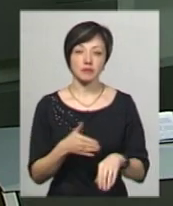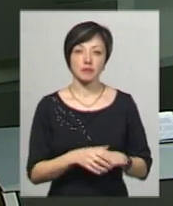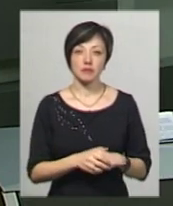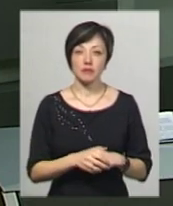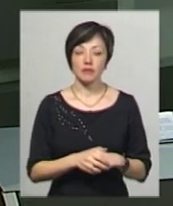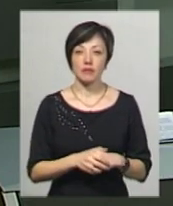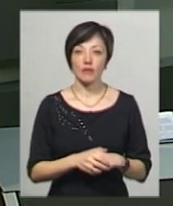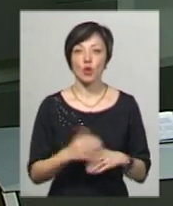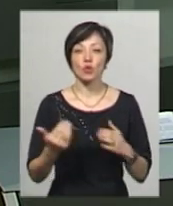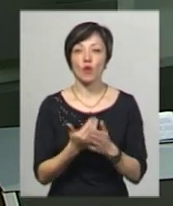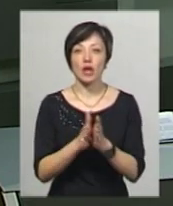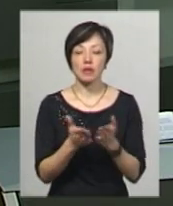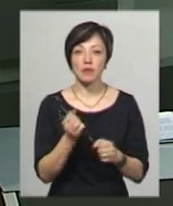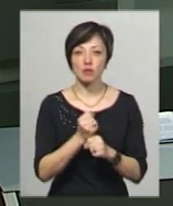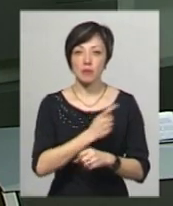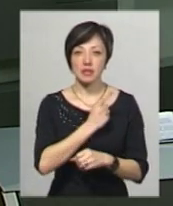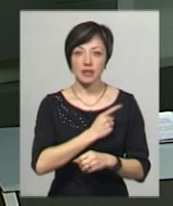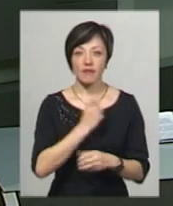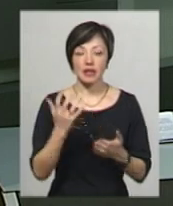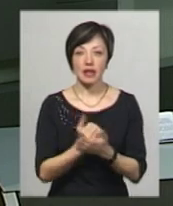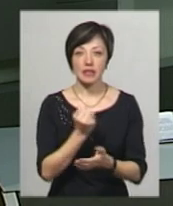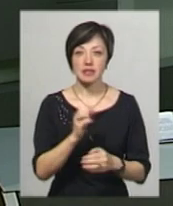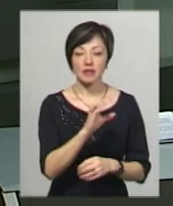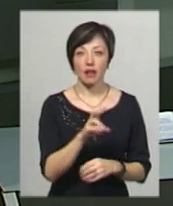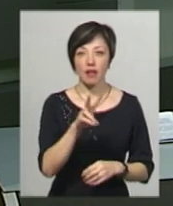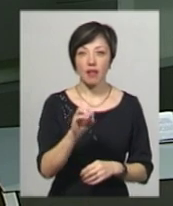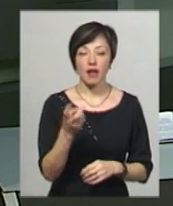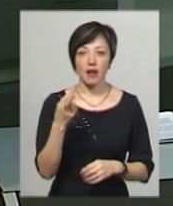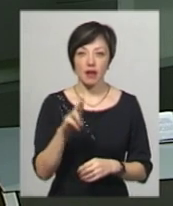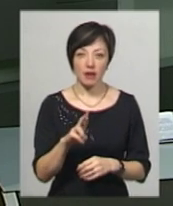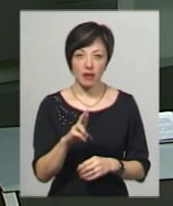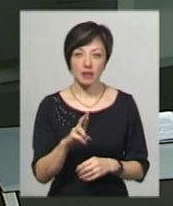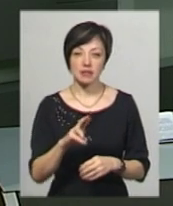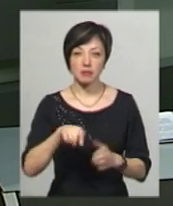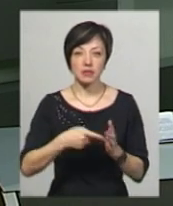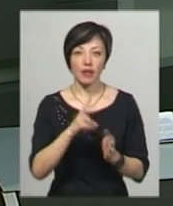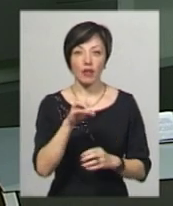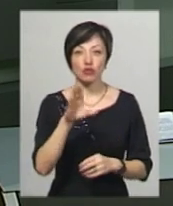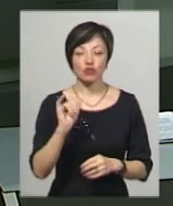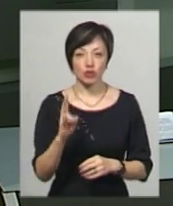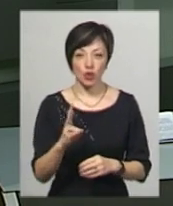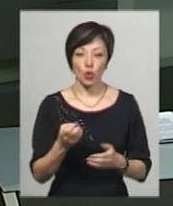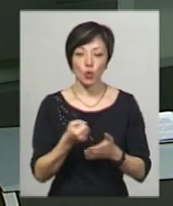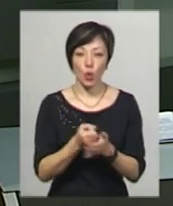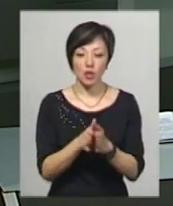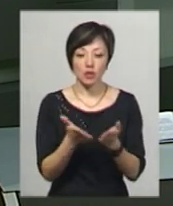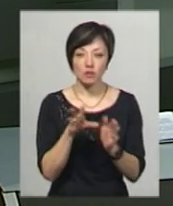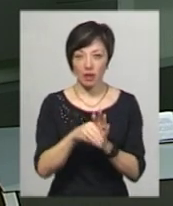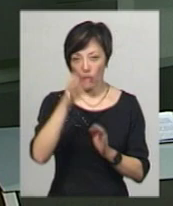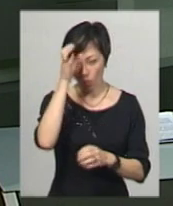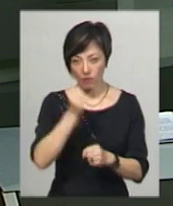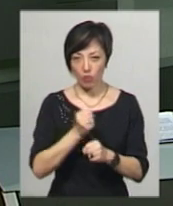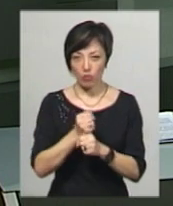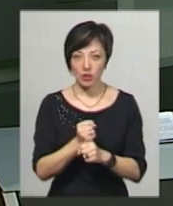Над новою книгою працює майстриня-винахідниця Світлана Леля Гбегутова-Знетішина. Каже, до збірки увійшли наукові